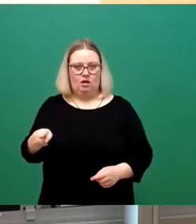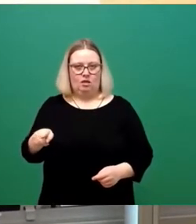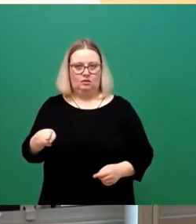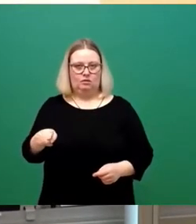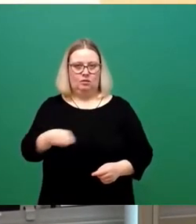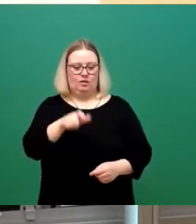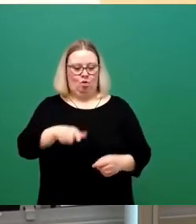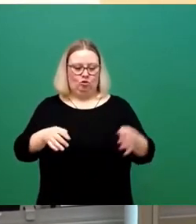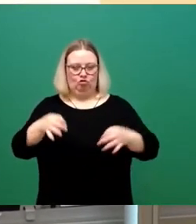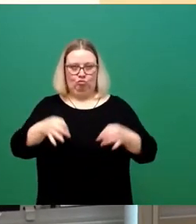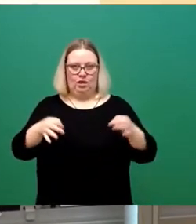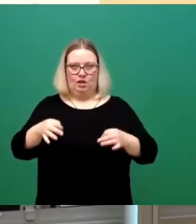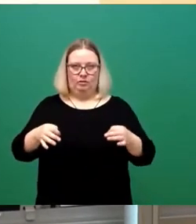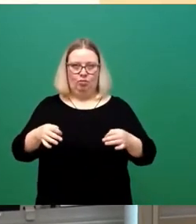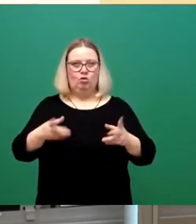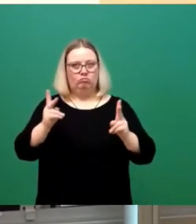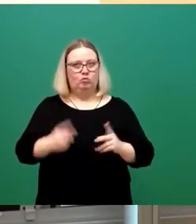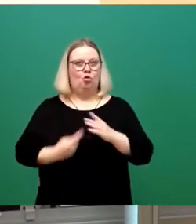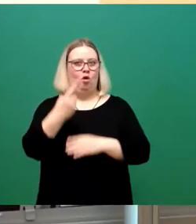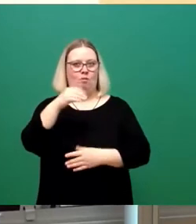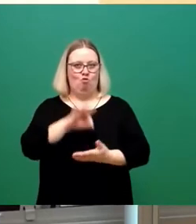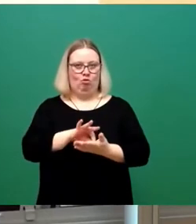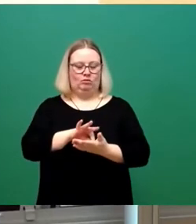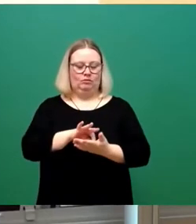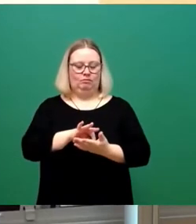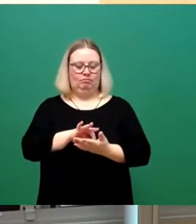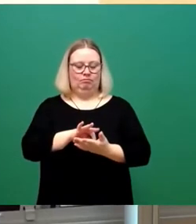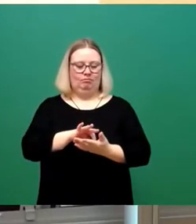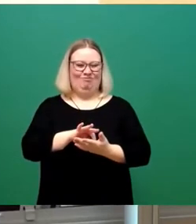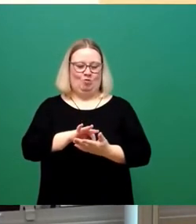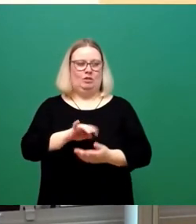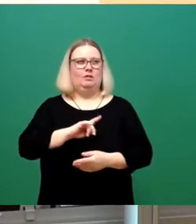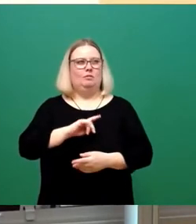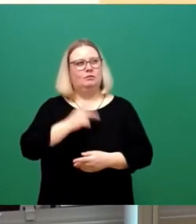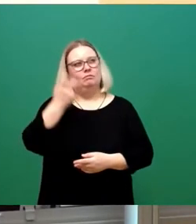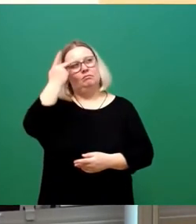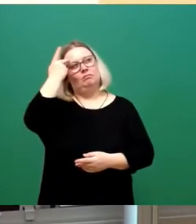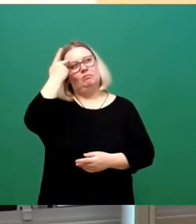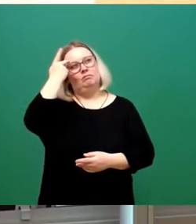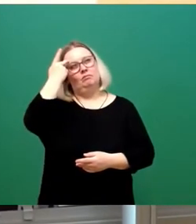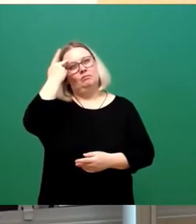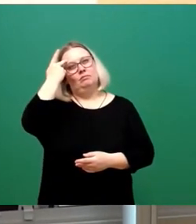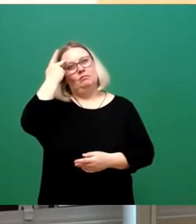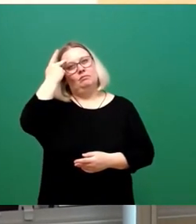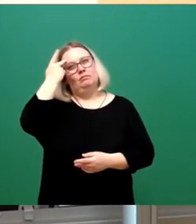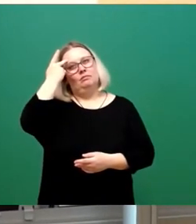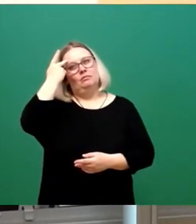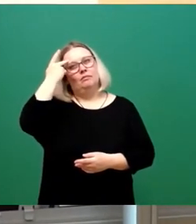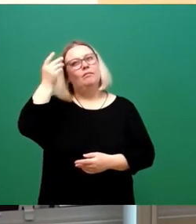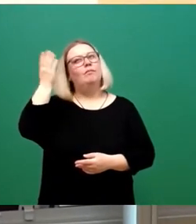geht, kulminiert langsam auf den Höhepunkt. Wie gesagt, mich erinnert das so ein bisschen an die komplette